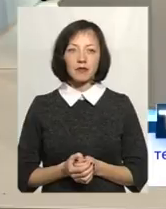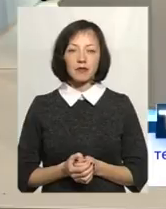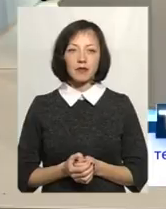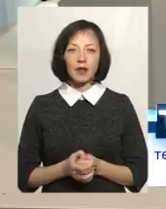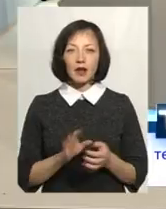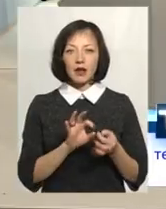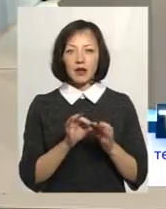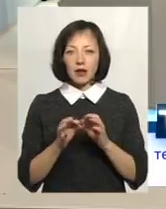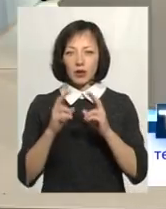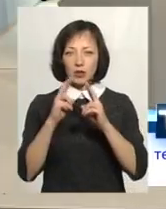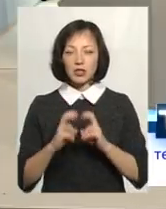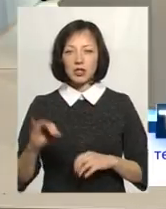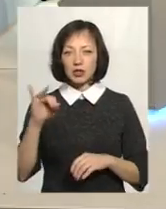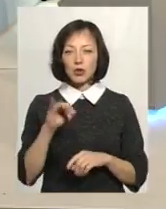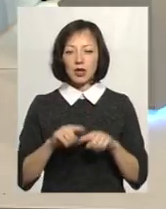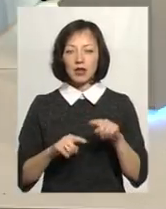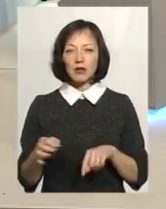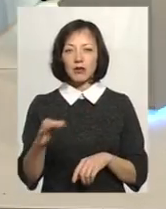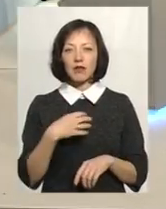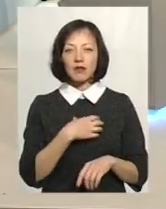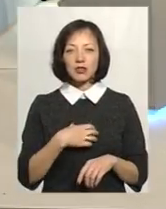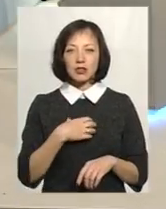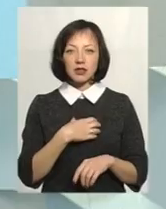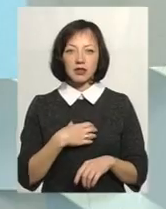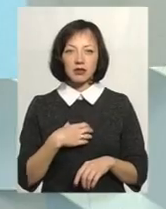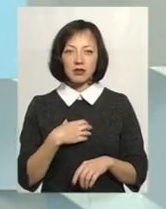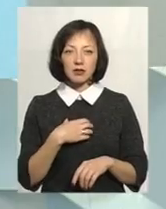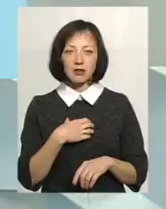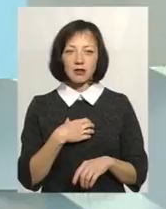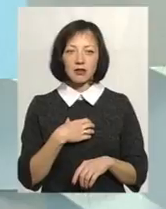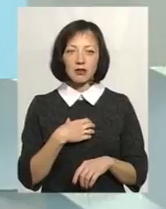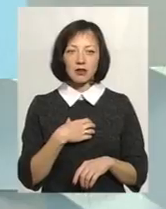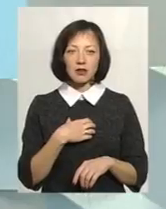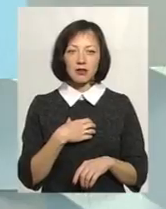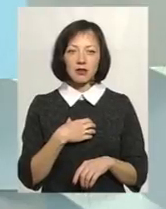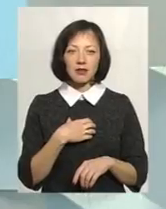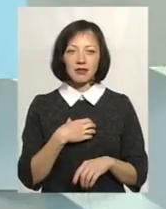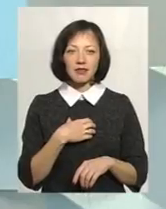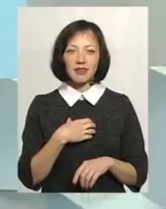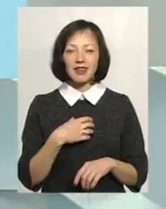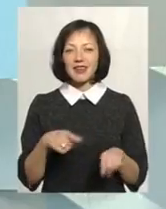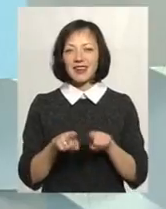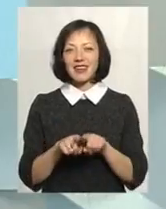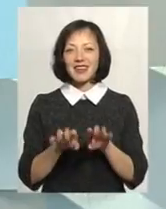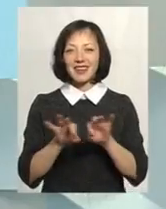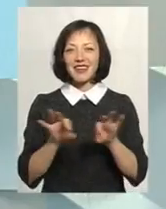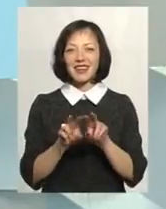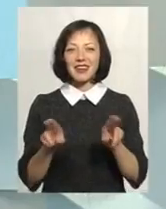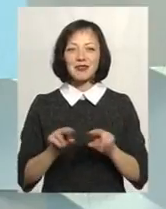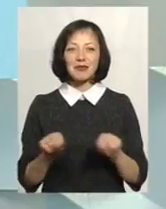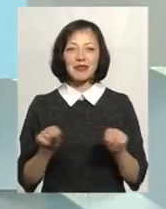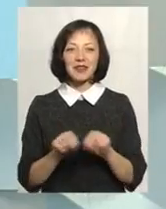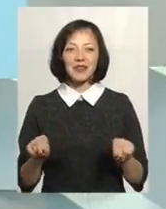дослідження історії рідного краю є незвичайно важливою характеристичною складовою... Ви так розумно прямо говорите, як педагог.